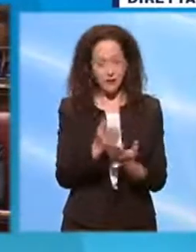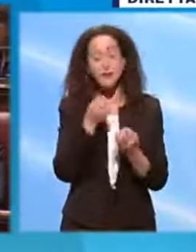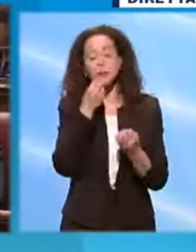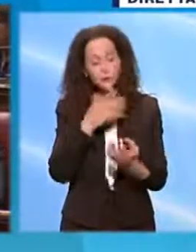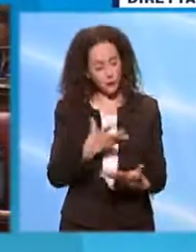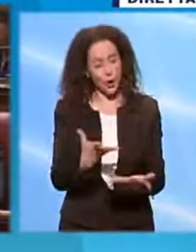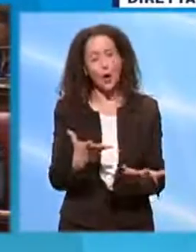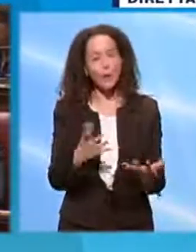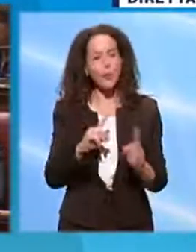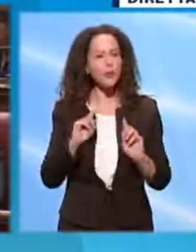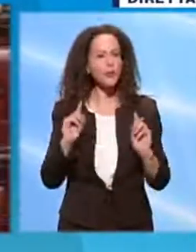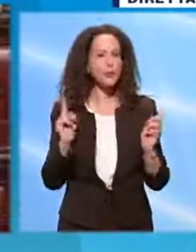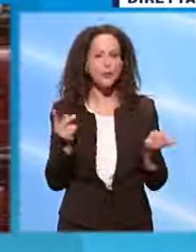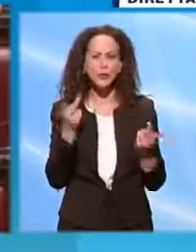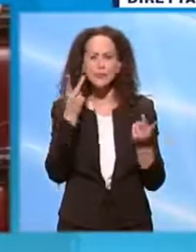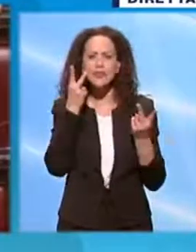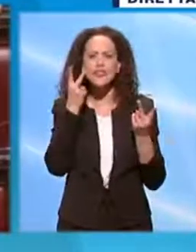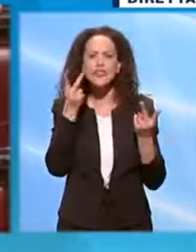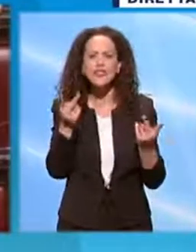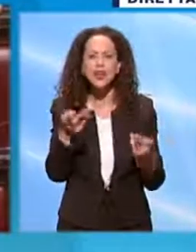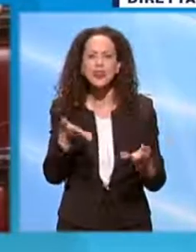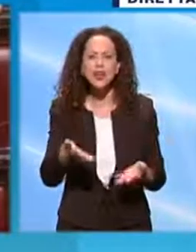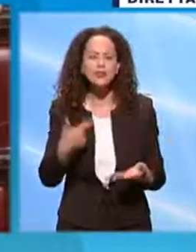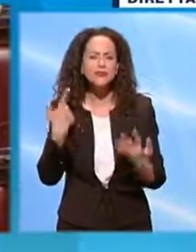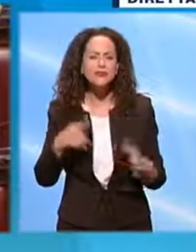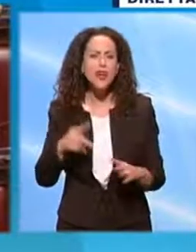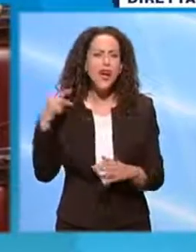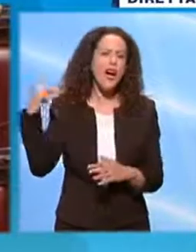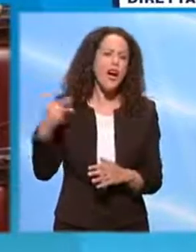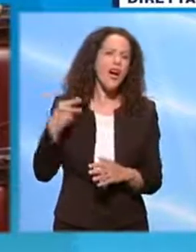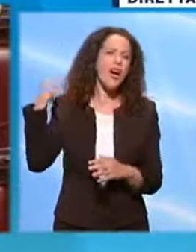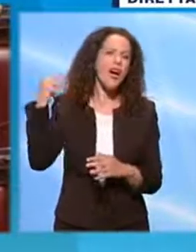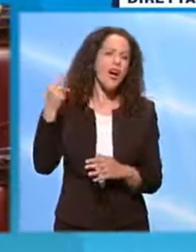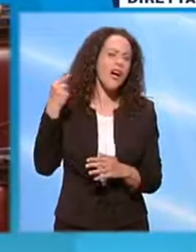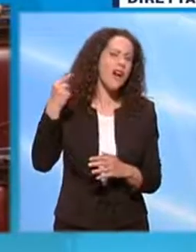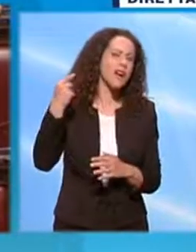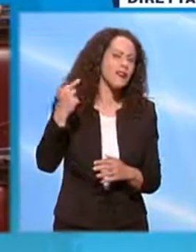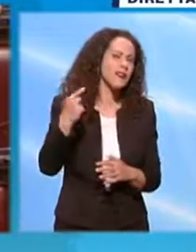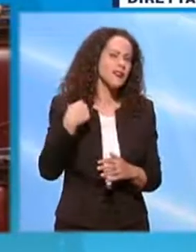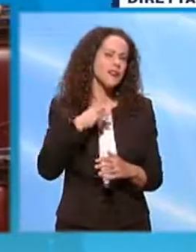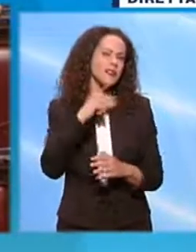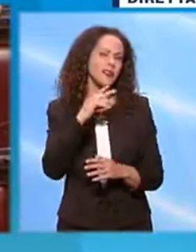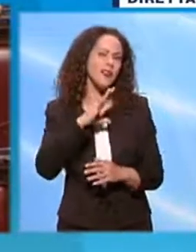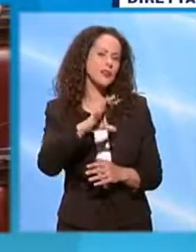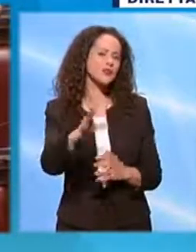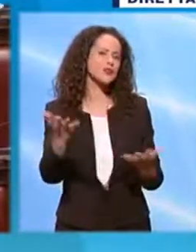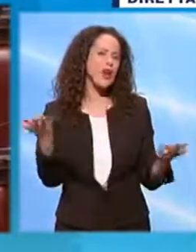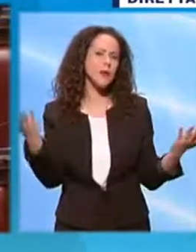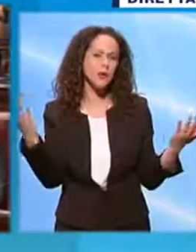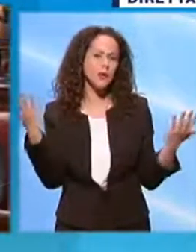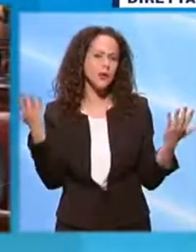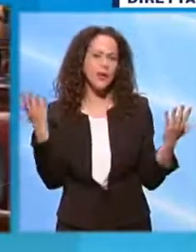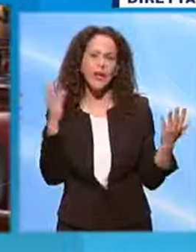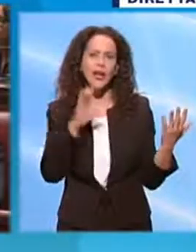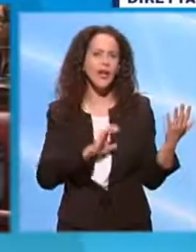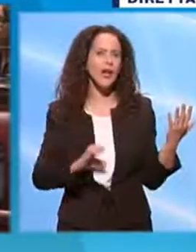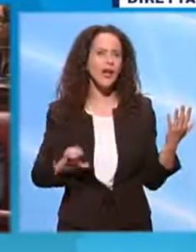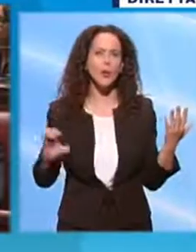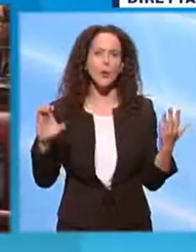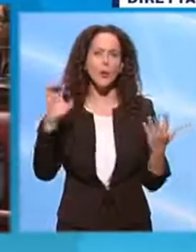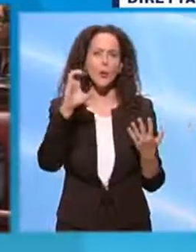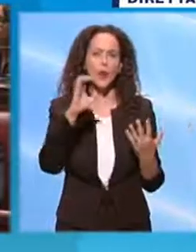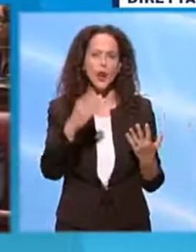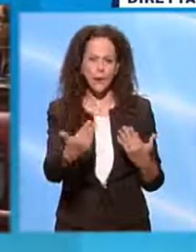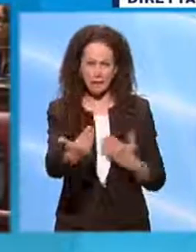Tutti vedono oggi quello che noi denunciamo da qualche anno. Un'Europa che entra nella tua